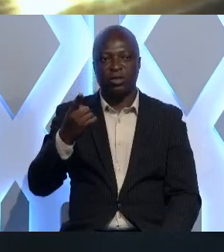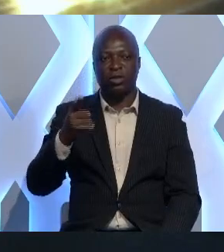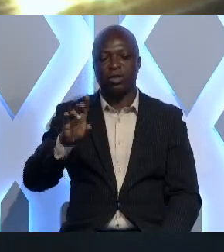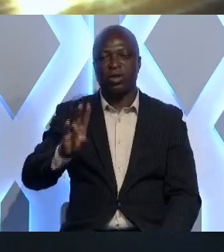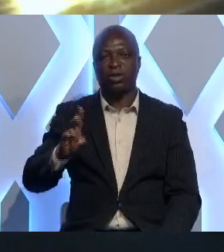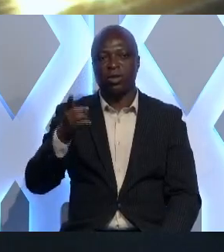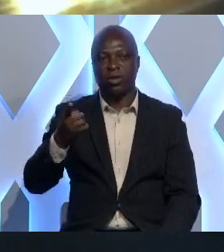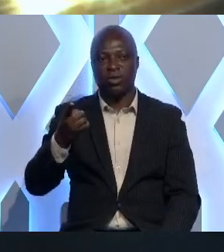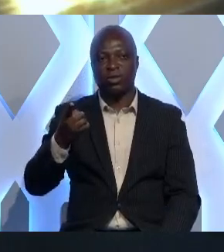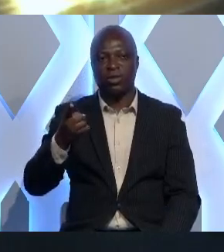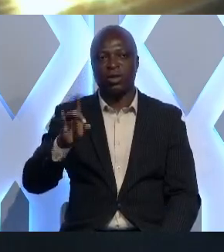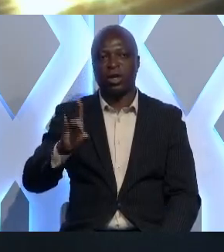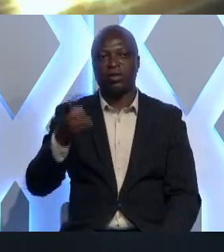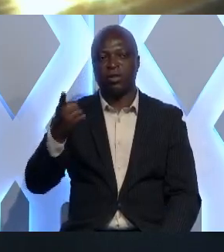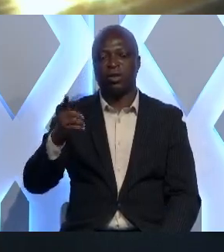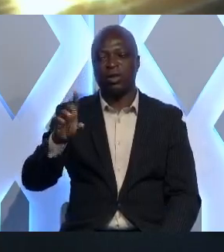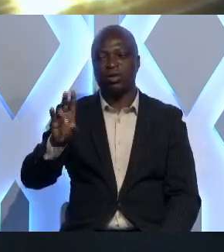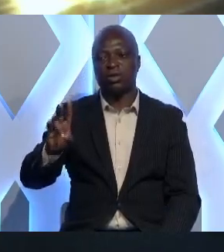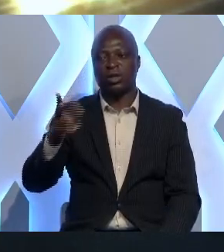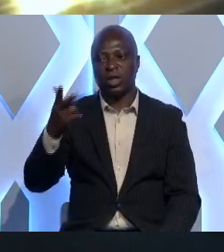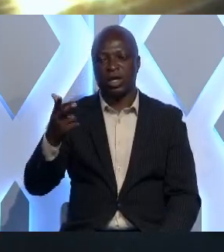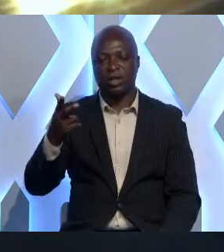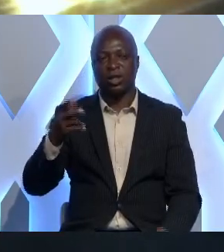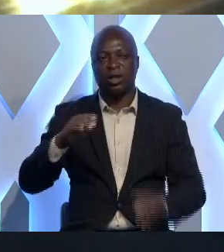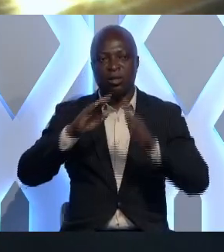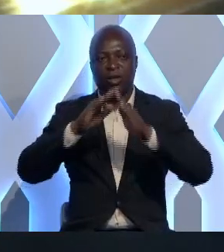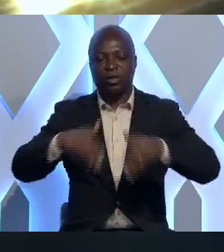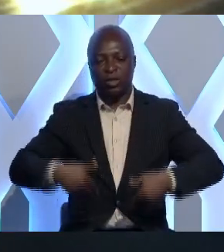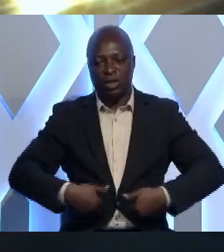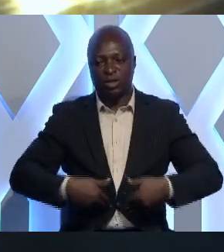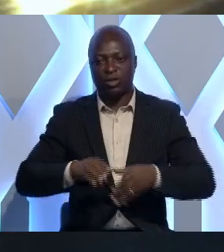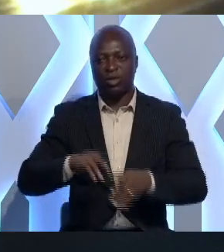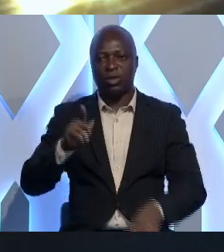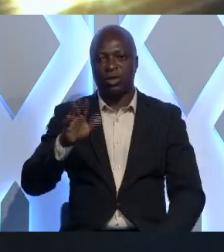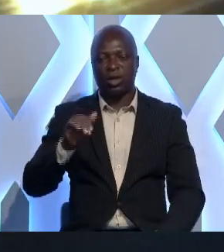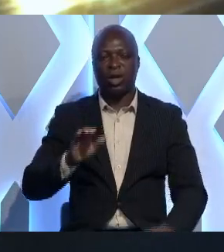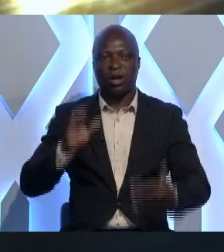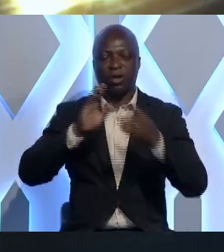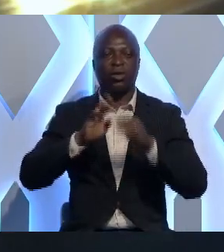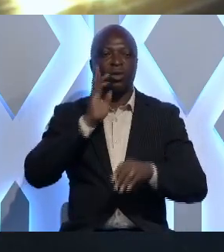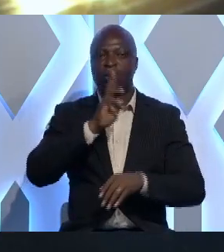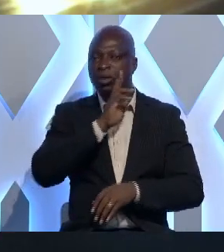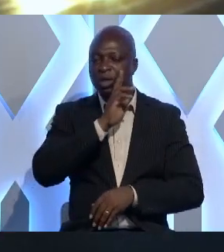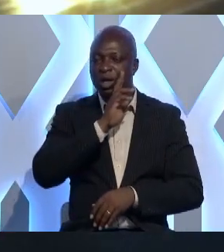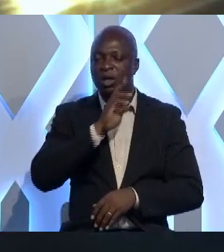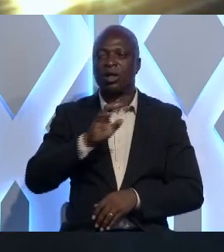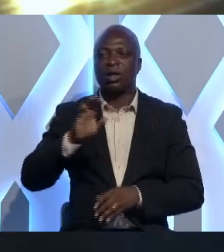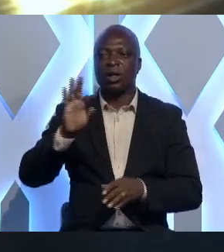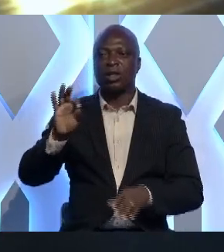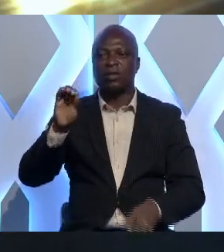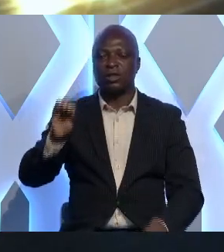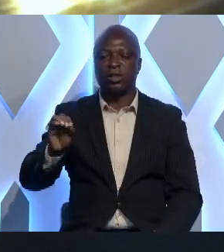81 73, maison des jeunes de Cara 6 en face de l'hôtel Cara au 90